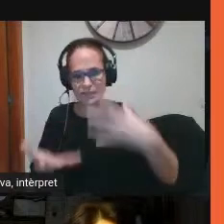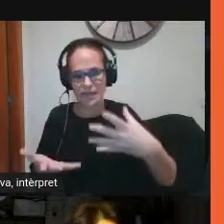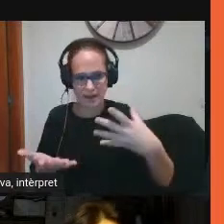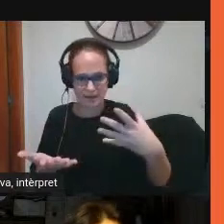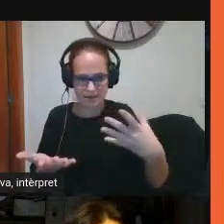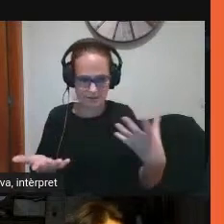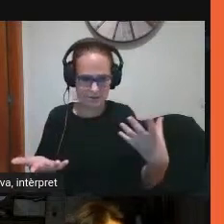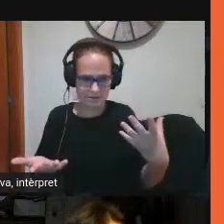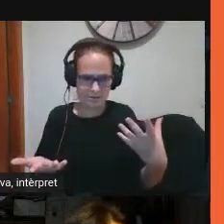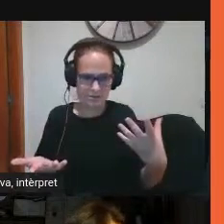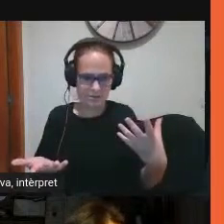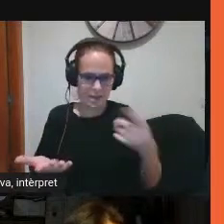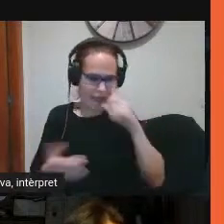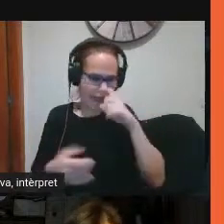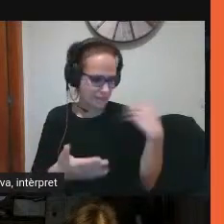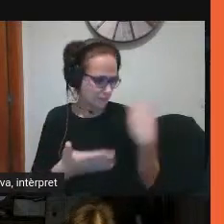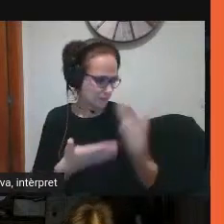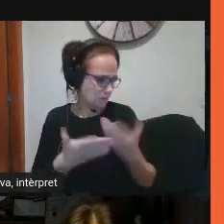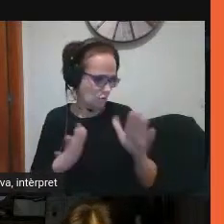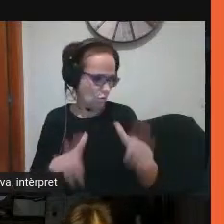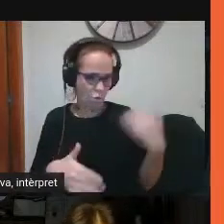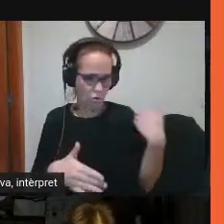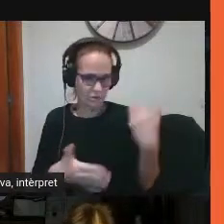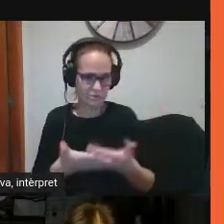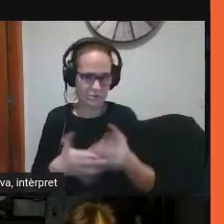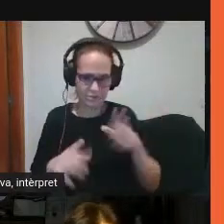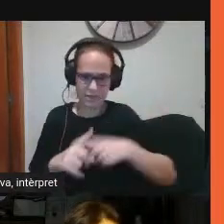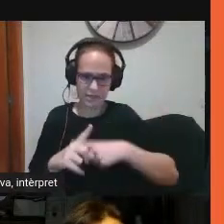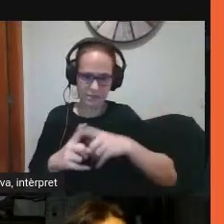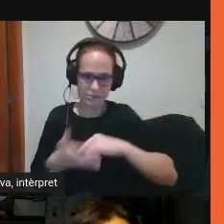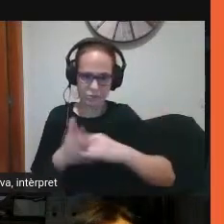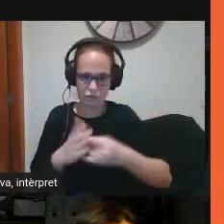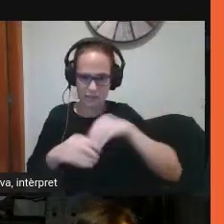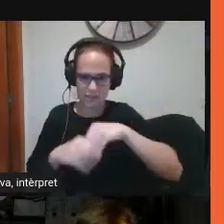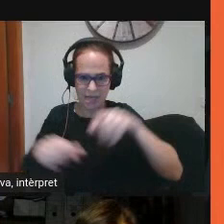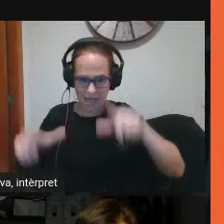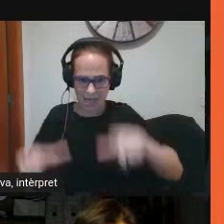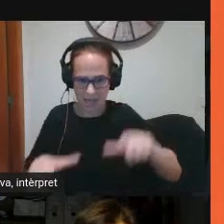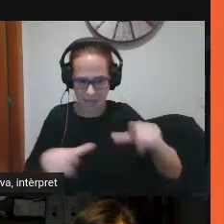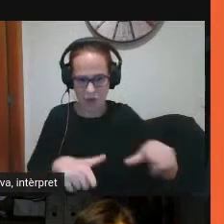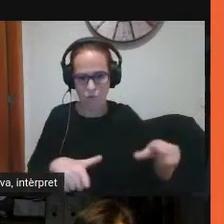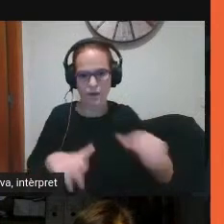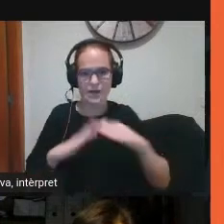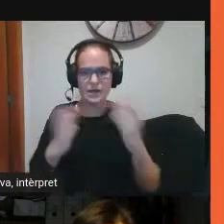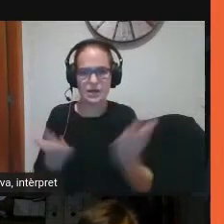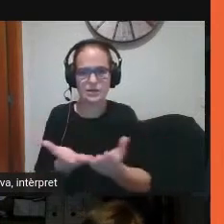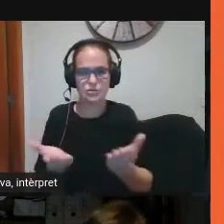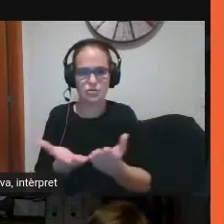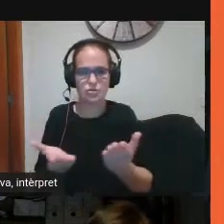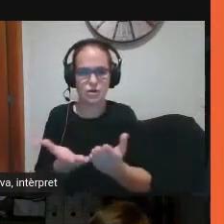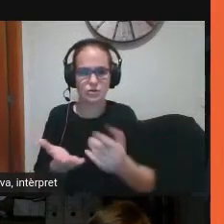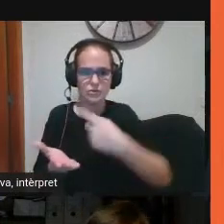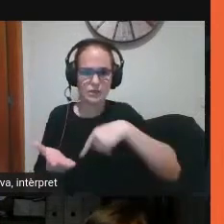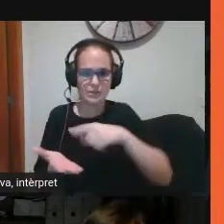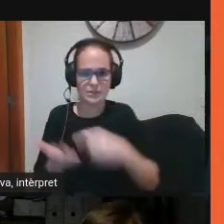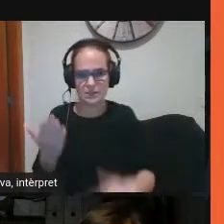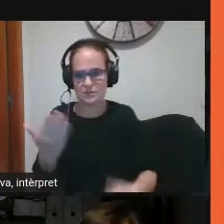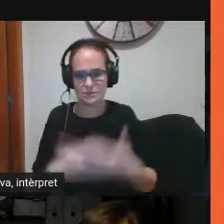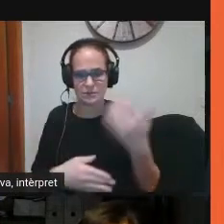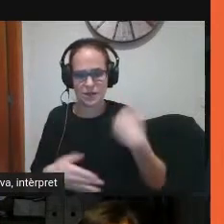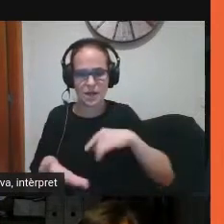anys a nivell de projectes d'aules d'escola hem encetat